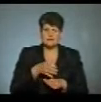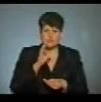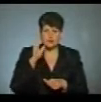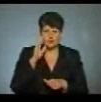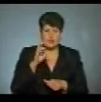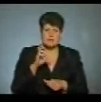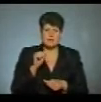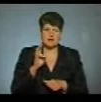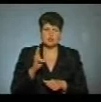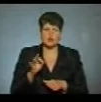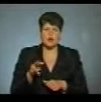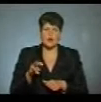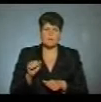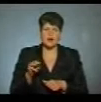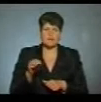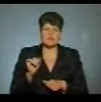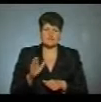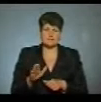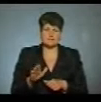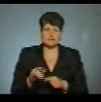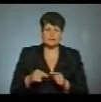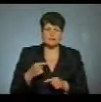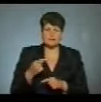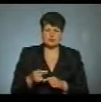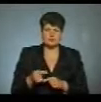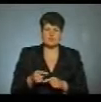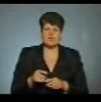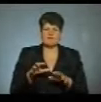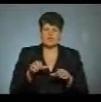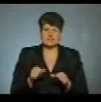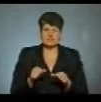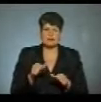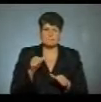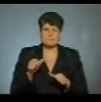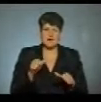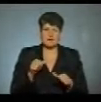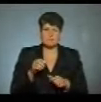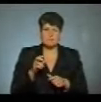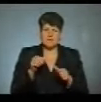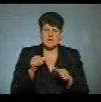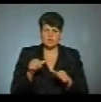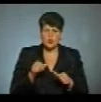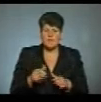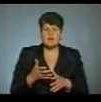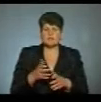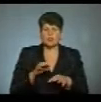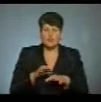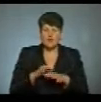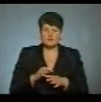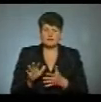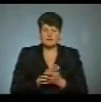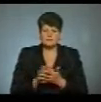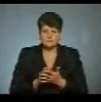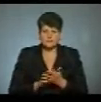та банкоматів. Тепер наступне – власникам банкоматів та водоматів проводити поточне прибирання не менше